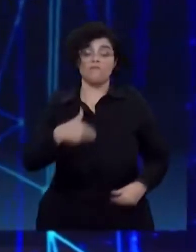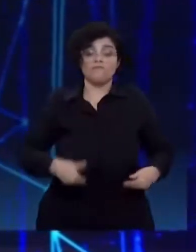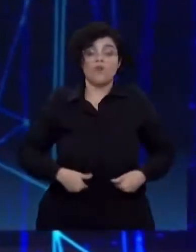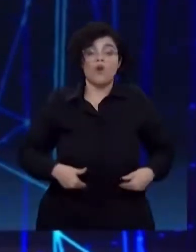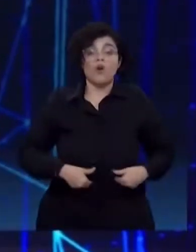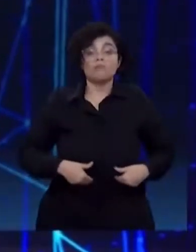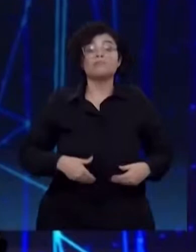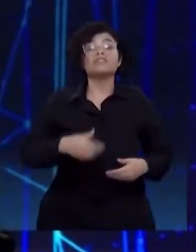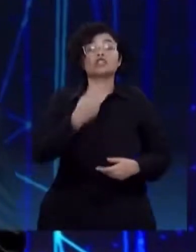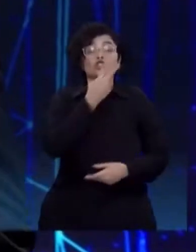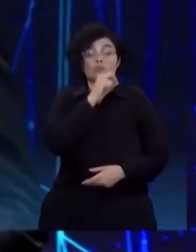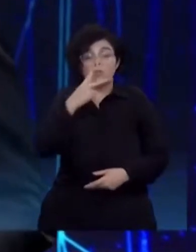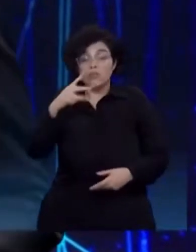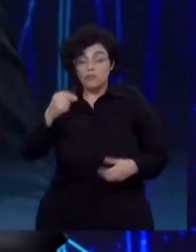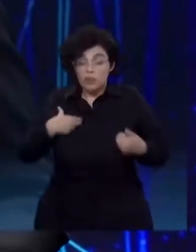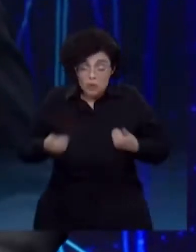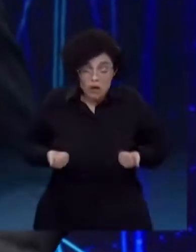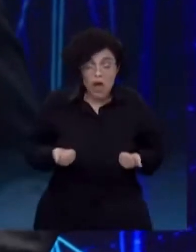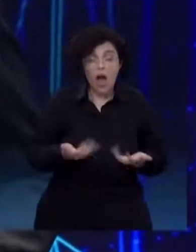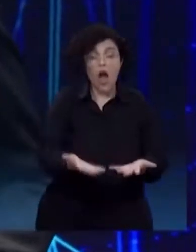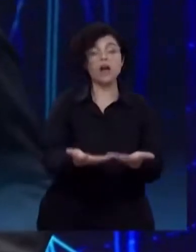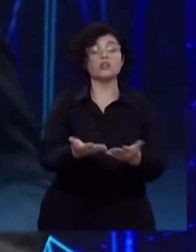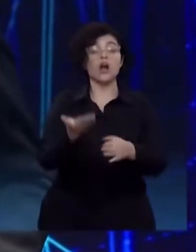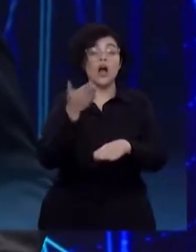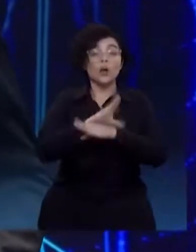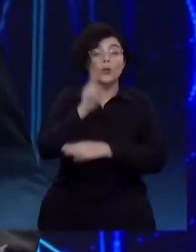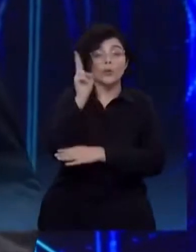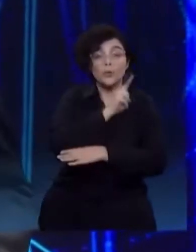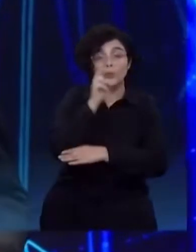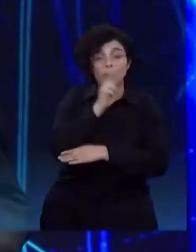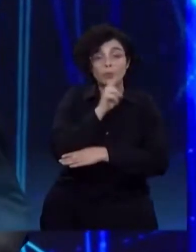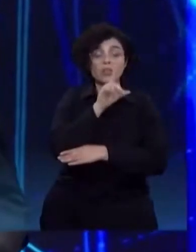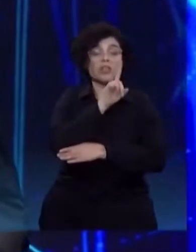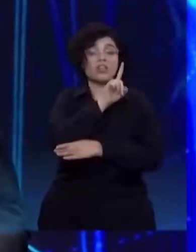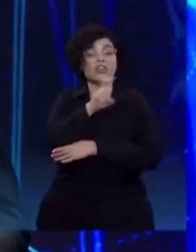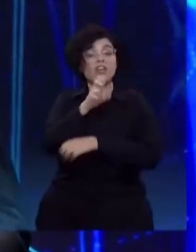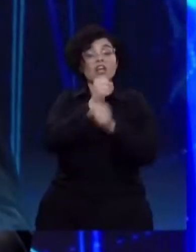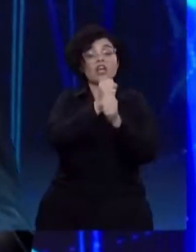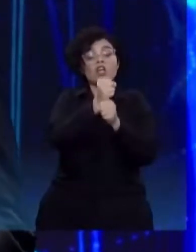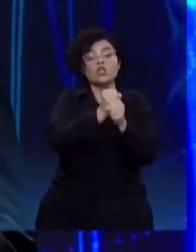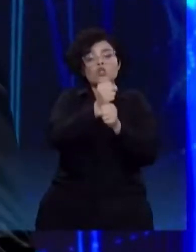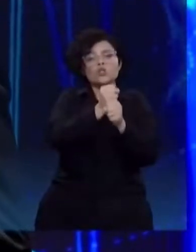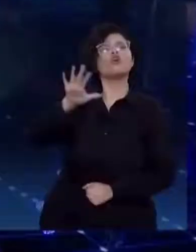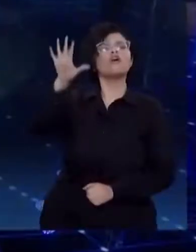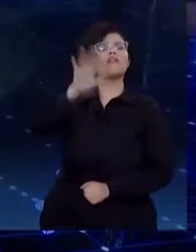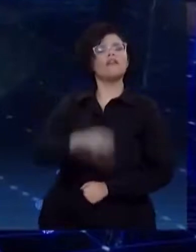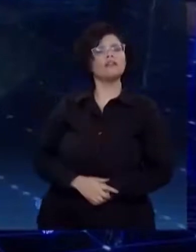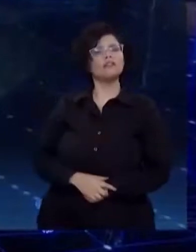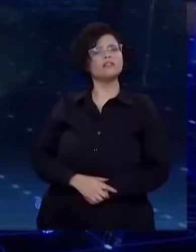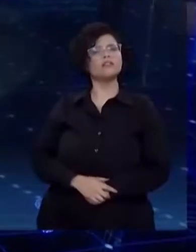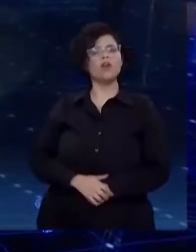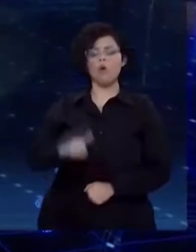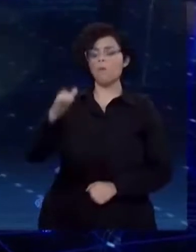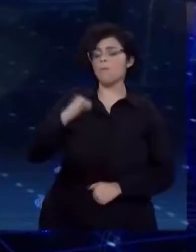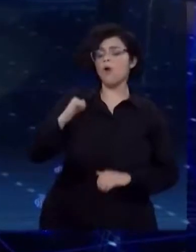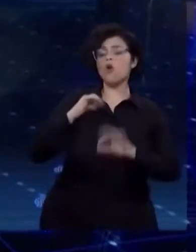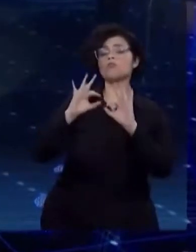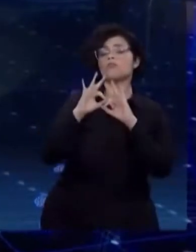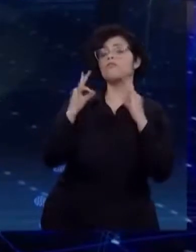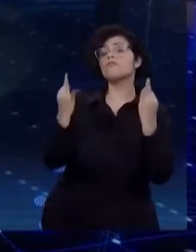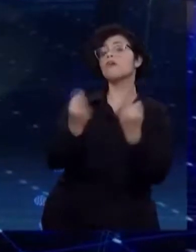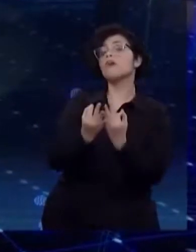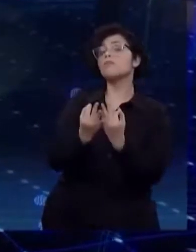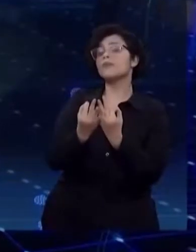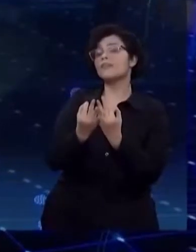Bolsonaro thuộc cánh hữu giành được 44%. Tại vòng bầu cử sắp tới, ông Bolsonaro sẽ cần phải